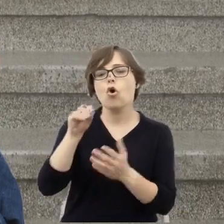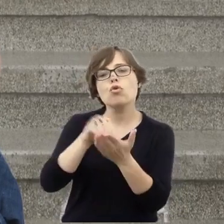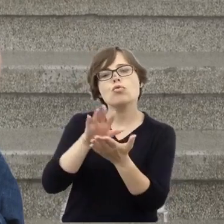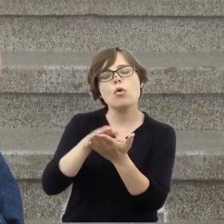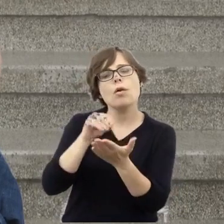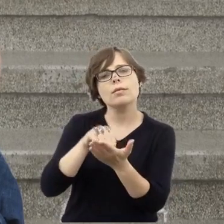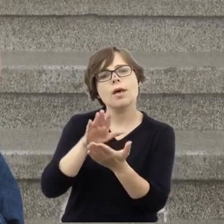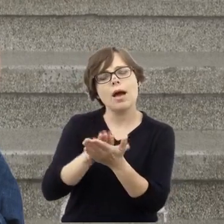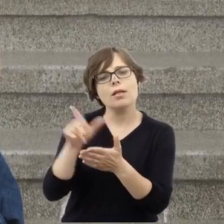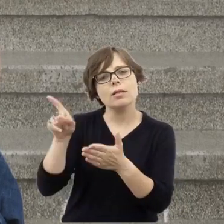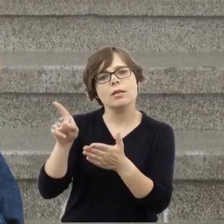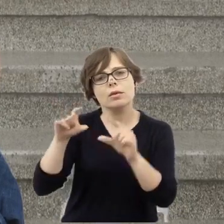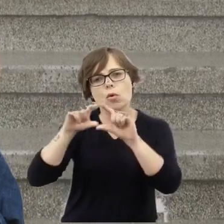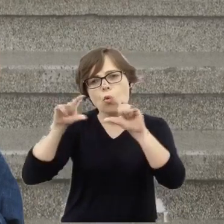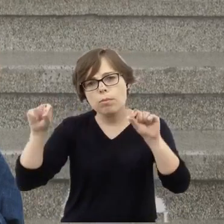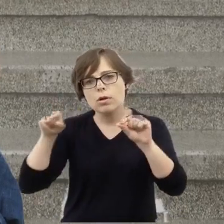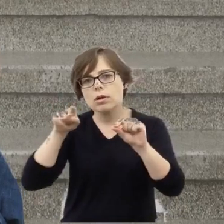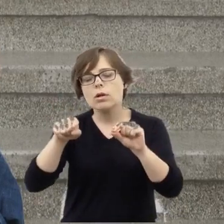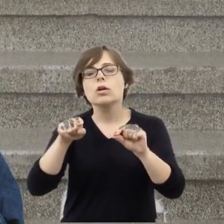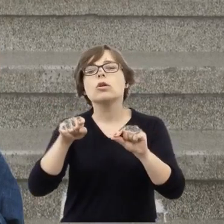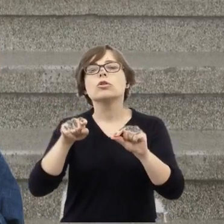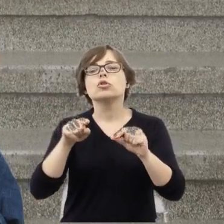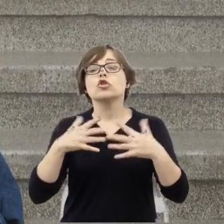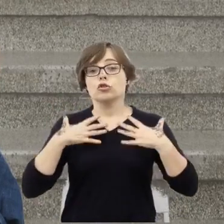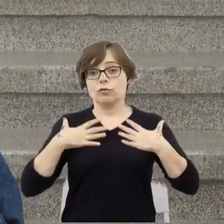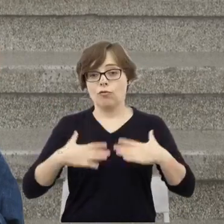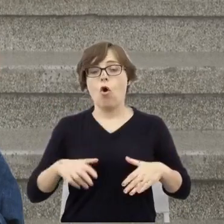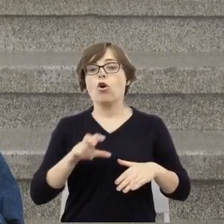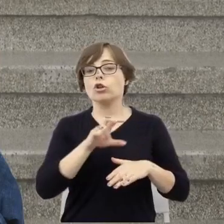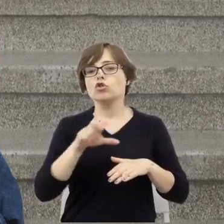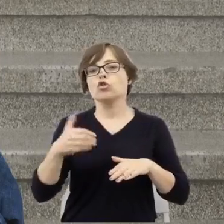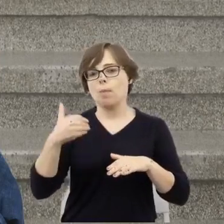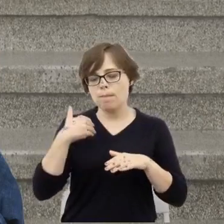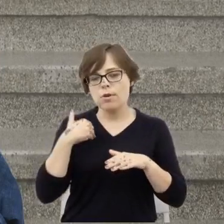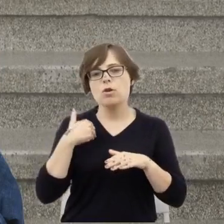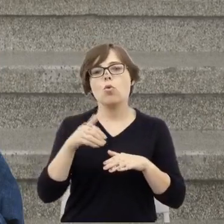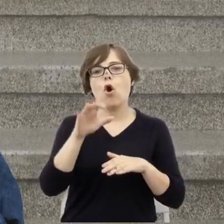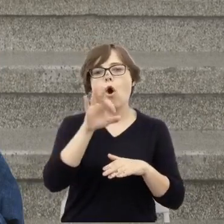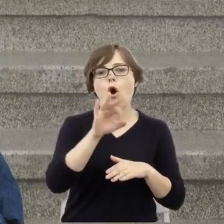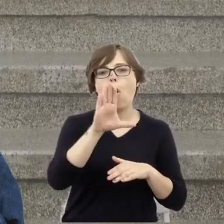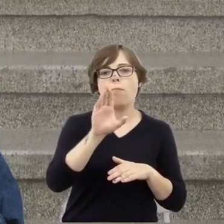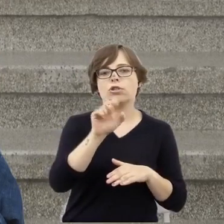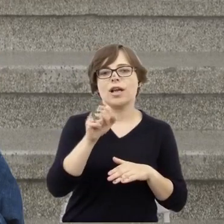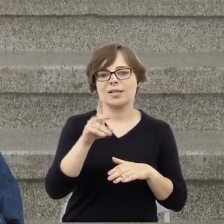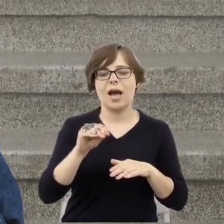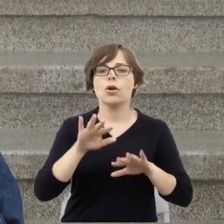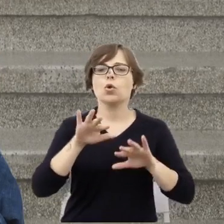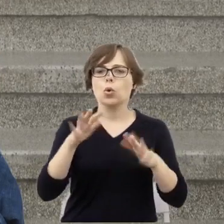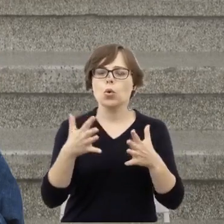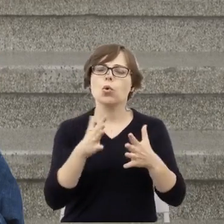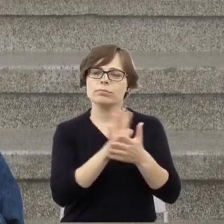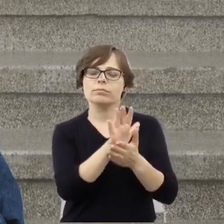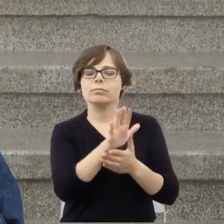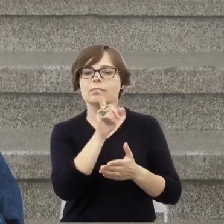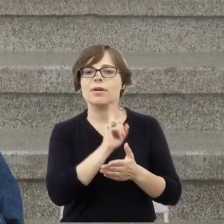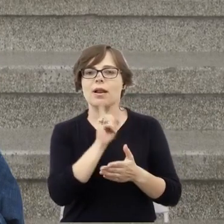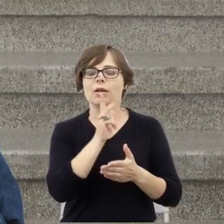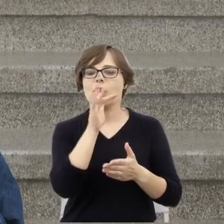rubryce, czy zwłoki były obrzezane. Około 80 osób odniosło rany.